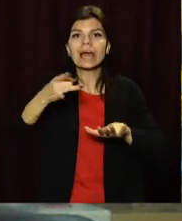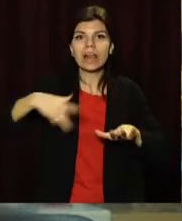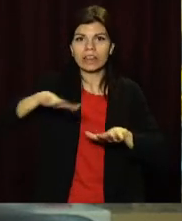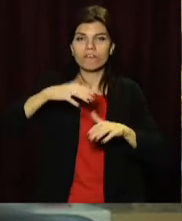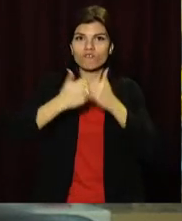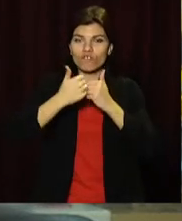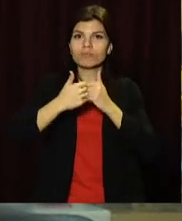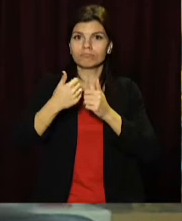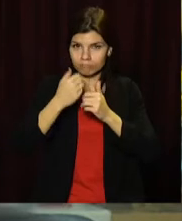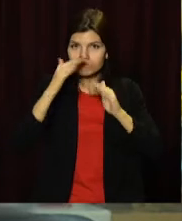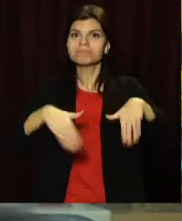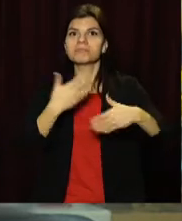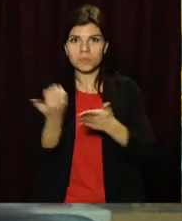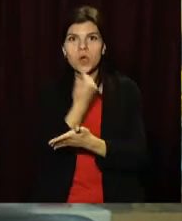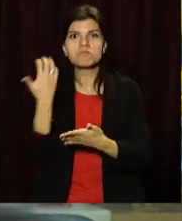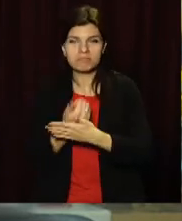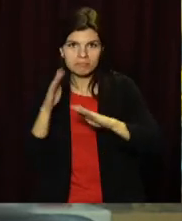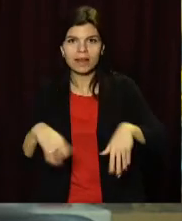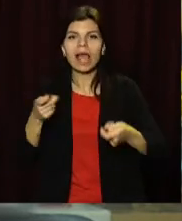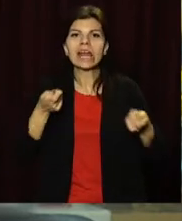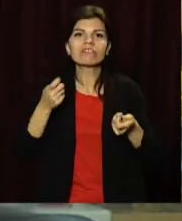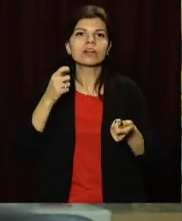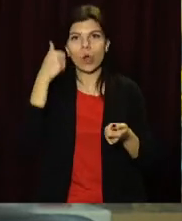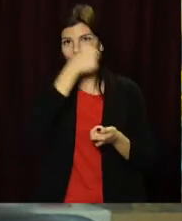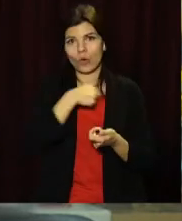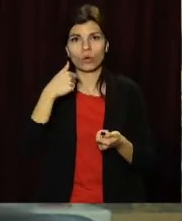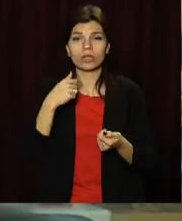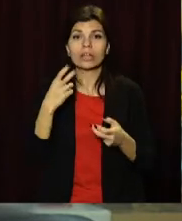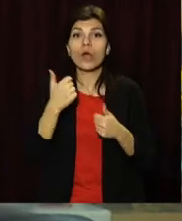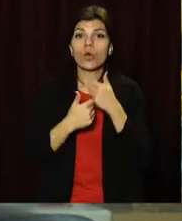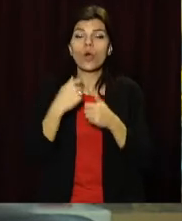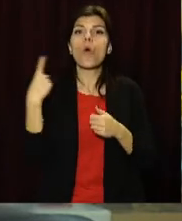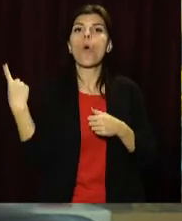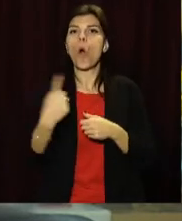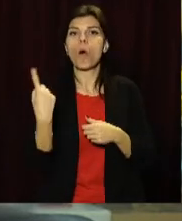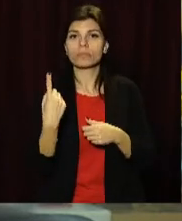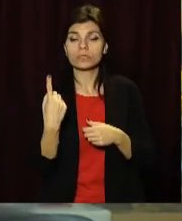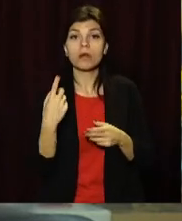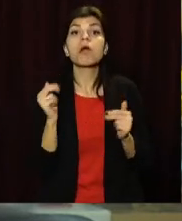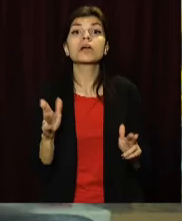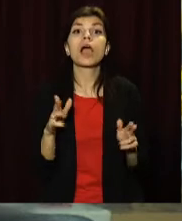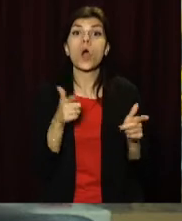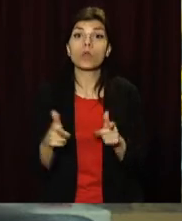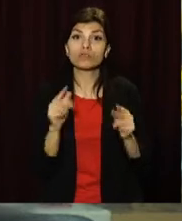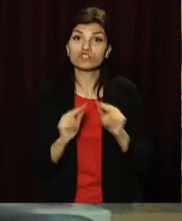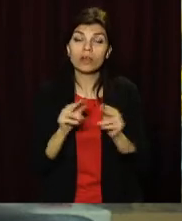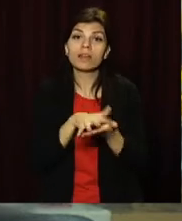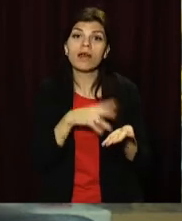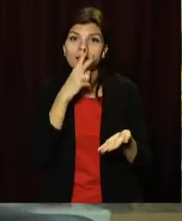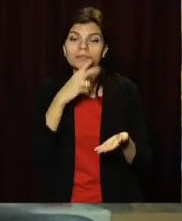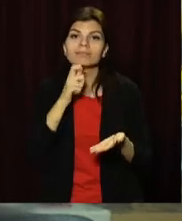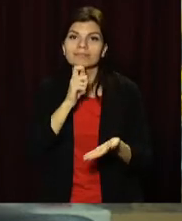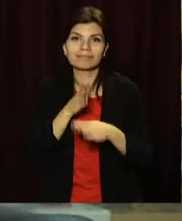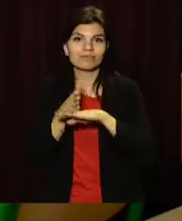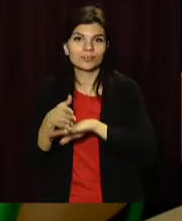відбори зонального етапу конкурсу у номінації «Керівник року». На черзі конкурс обласний. Як готується до нього вчителька – далі в сюжеті.